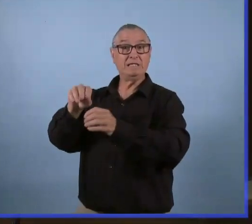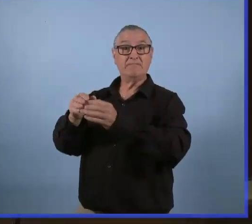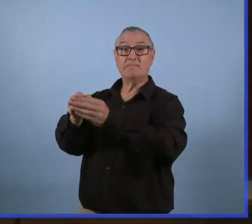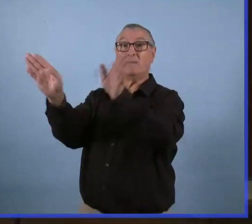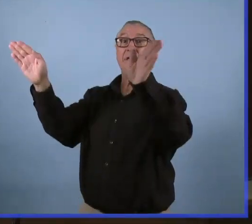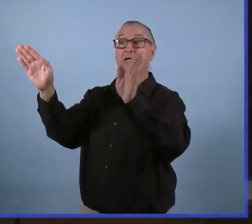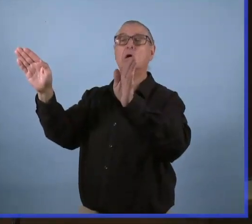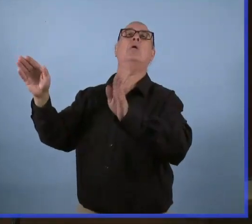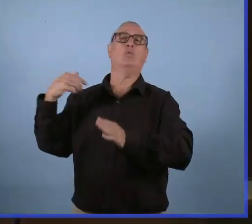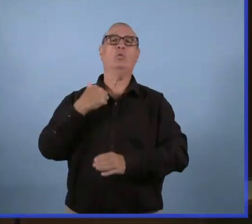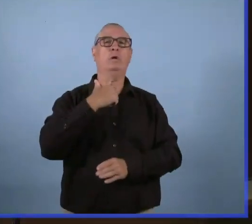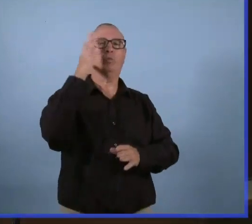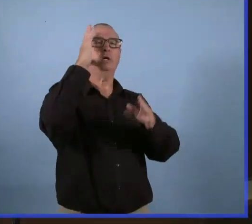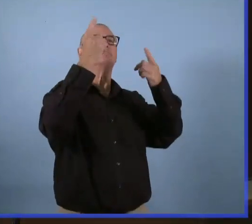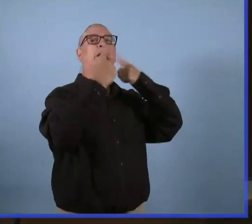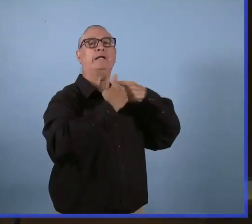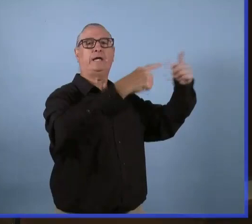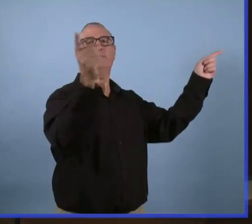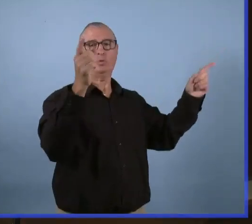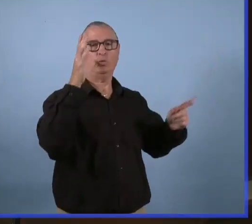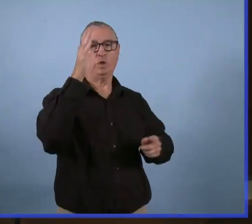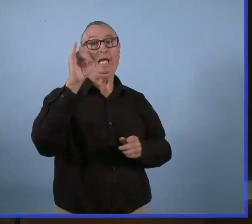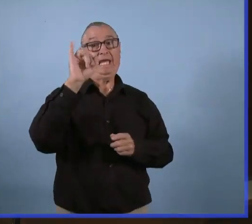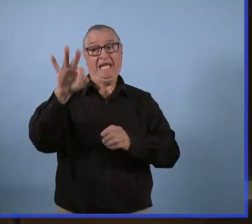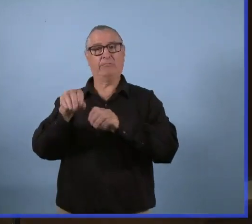ces renseignements au public. Merci.